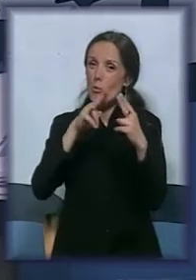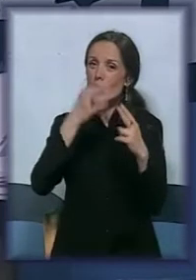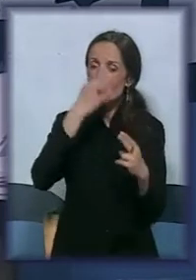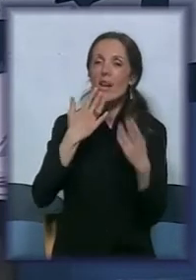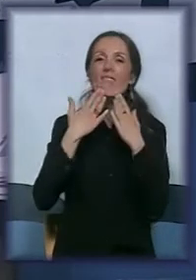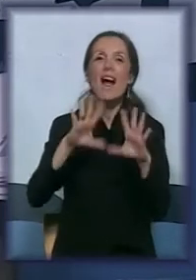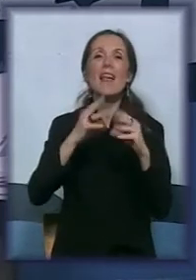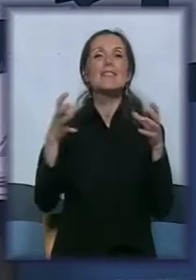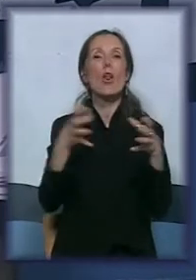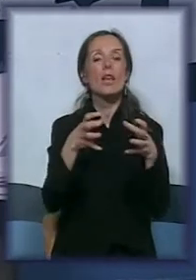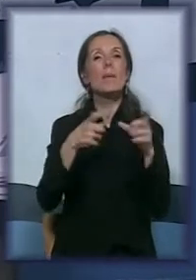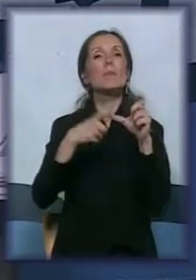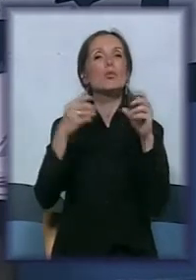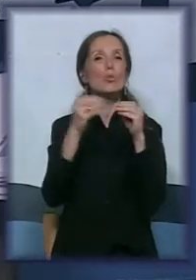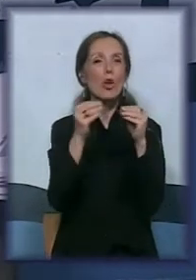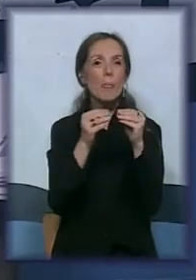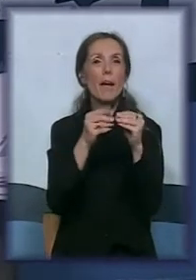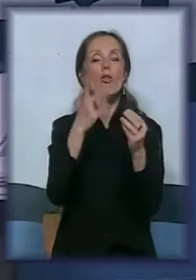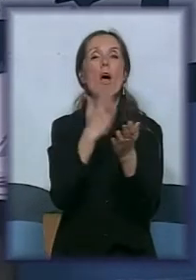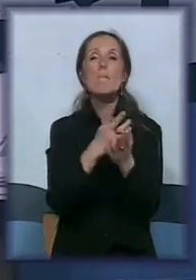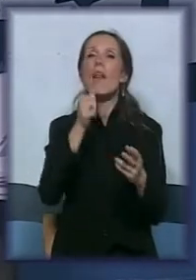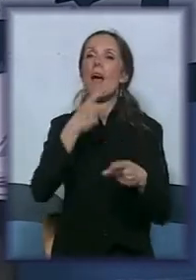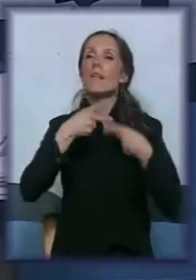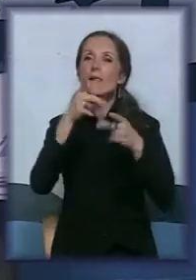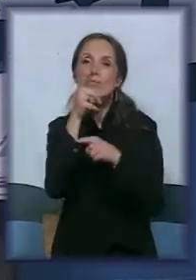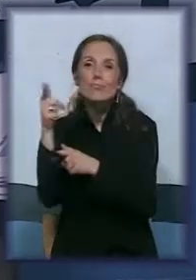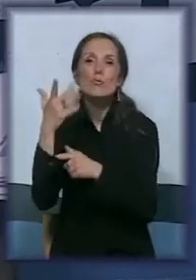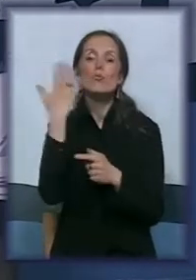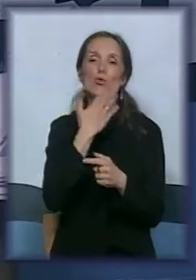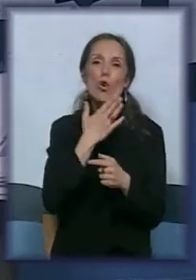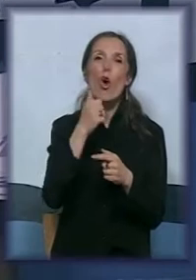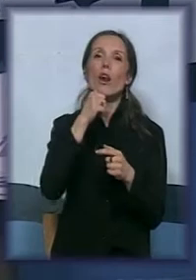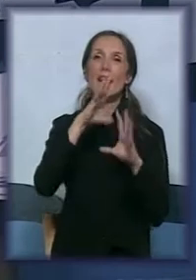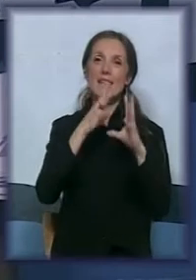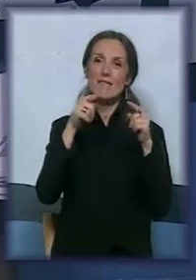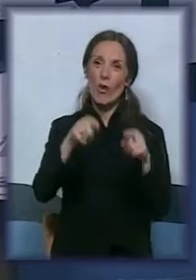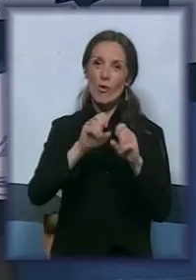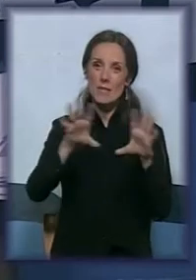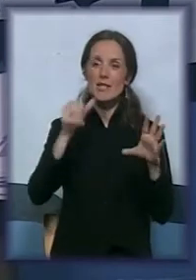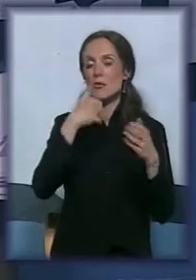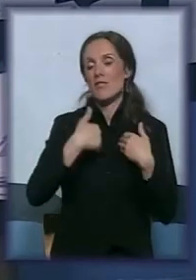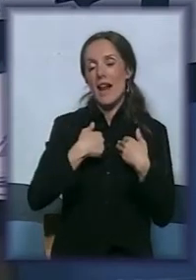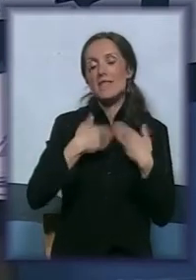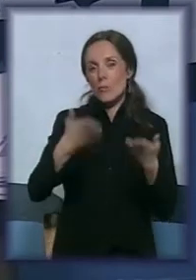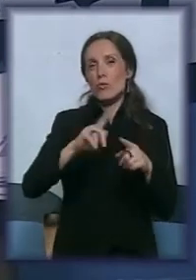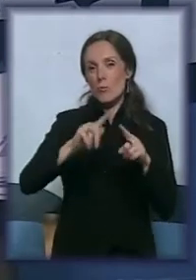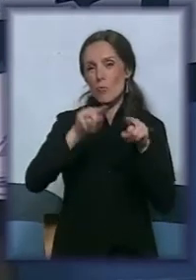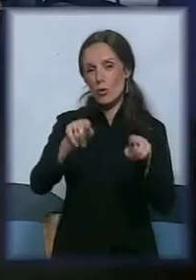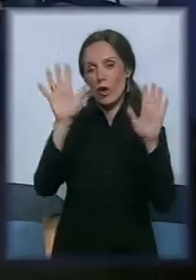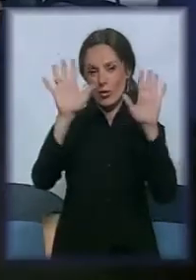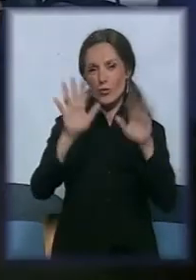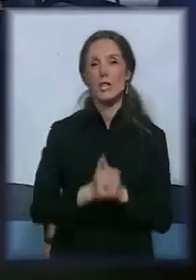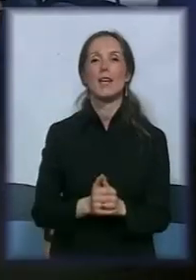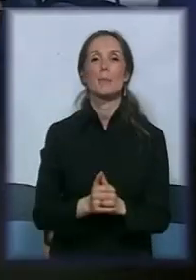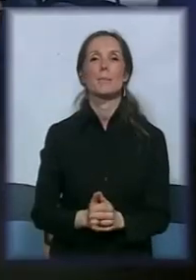celoj ekipi Studija B koja je bila i u školi i propratilo ovu emisiju i sve nas. Bože, tu smo samo zbog toga. Doviđenja.